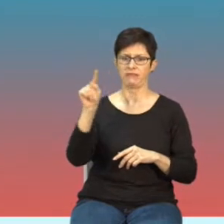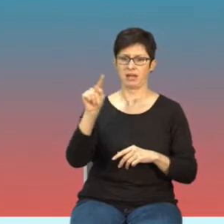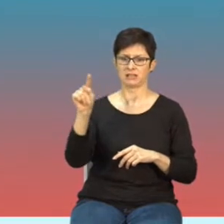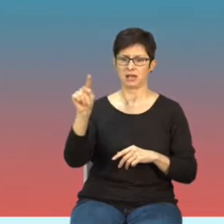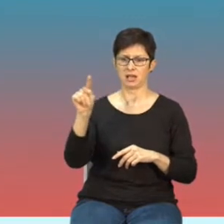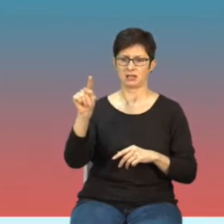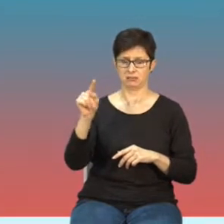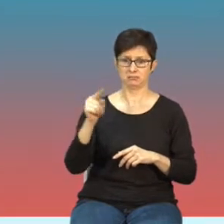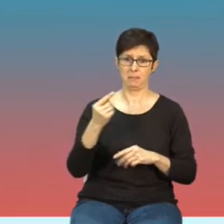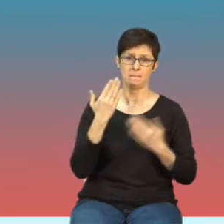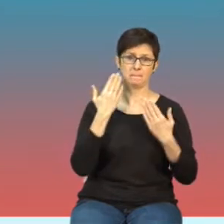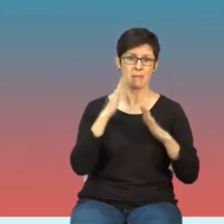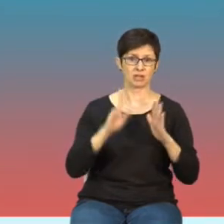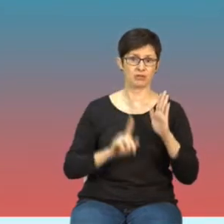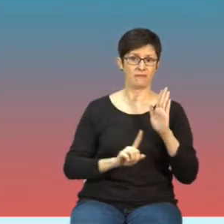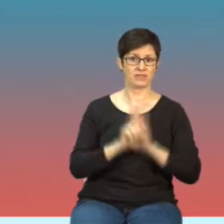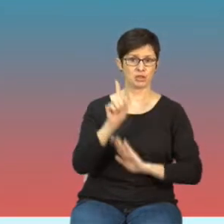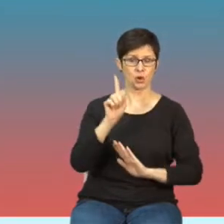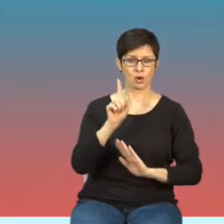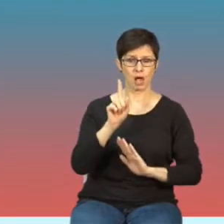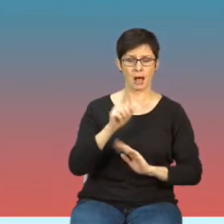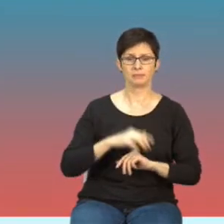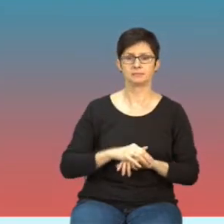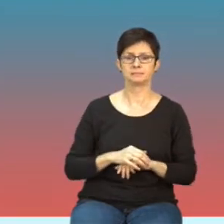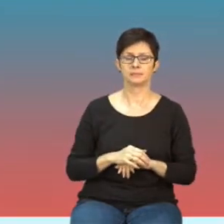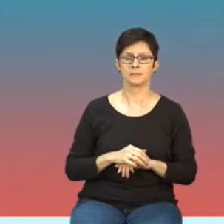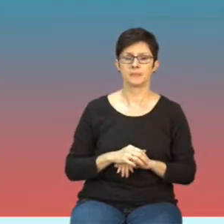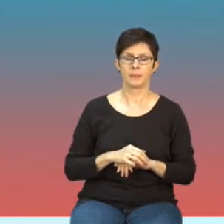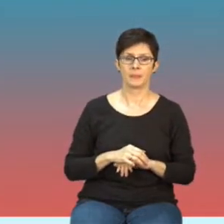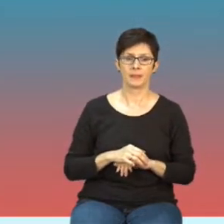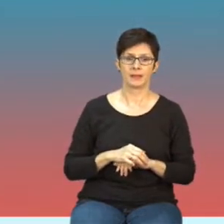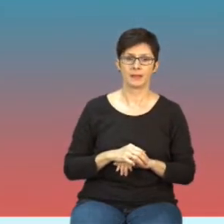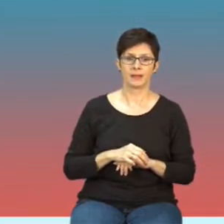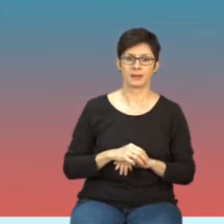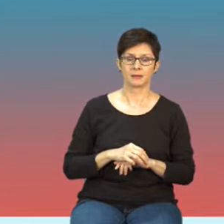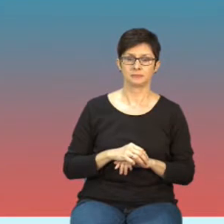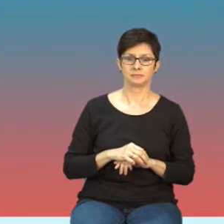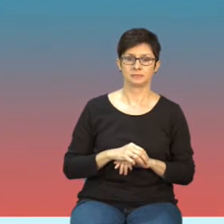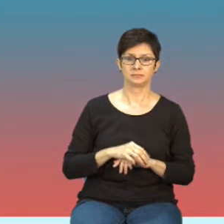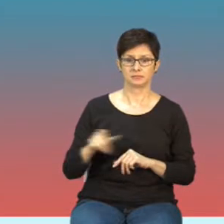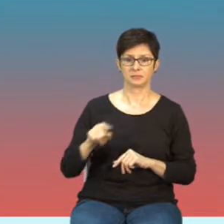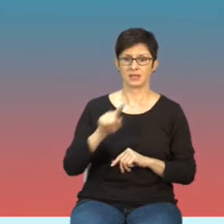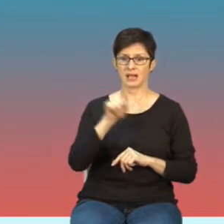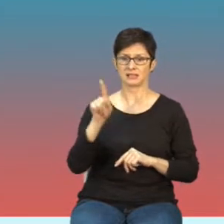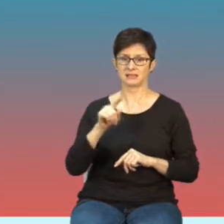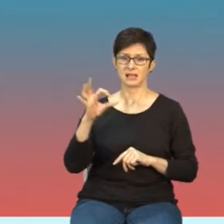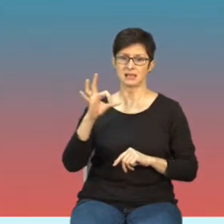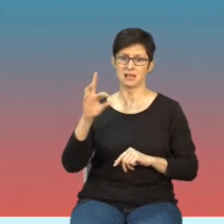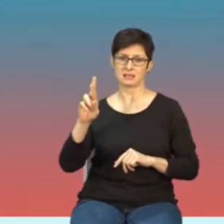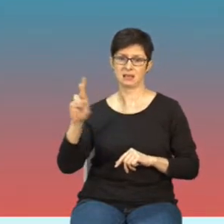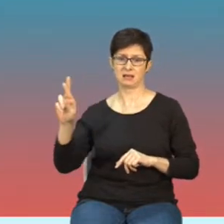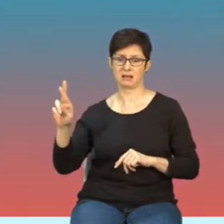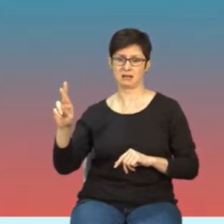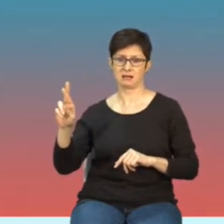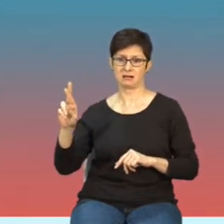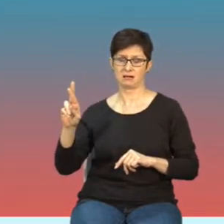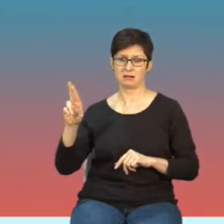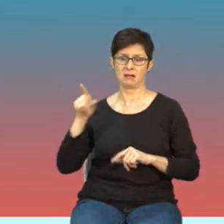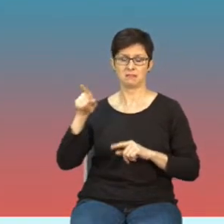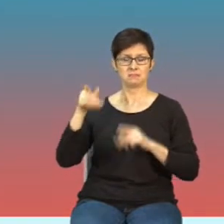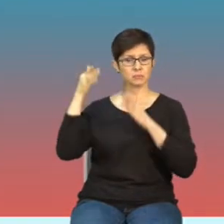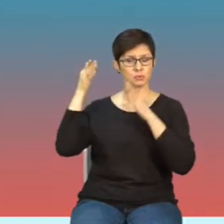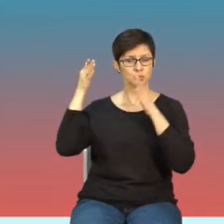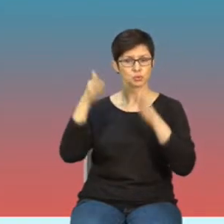czyli bardzo wysoka wartość. Natomiast w Związku Radzieckim skupiono